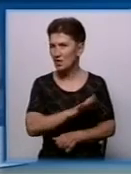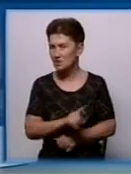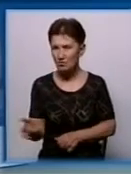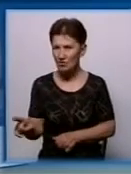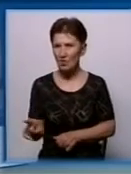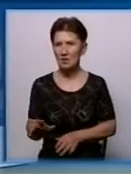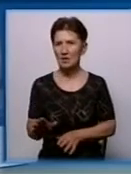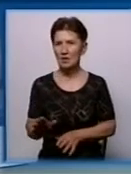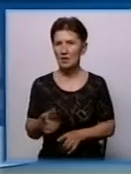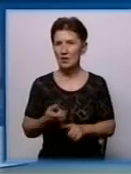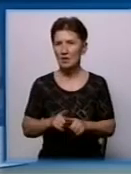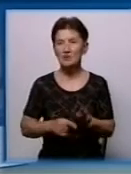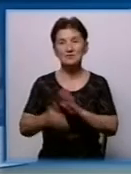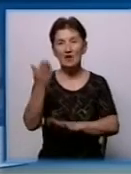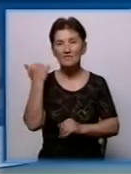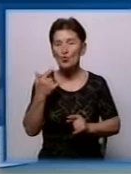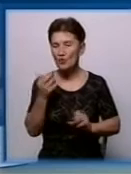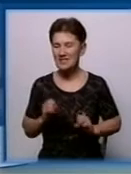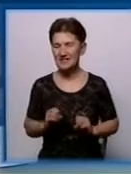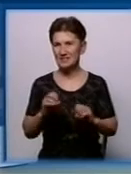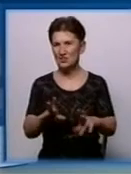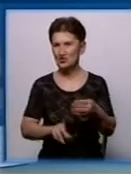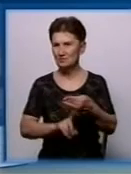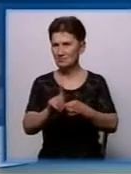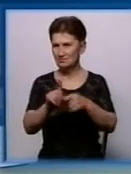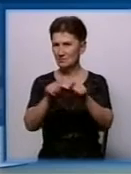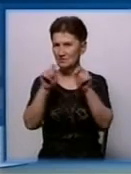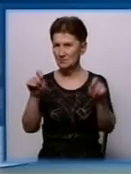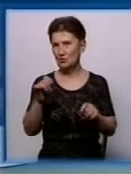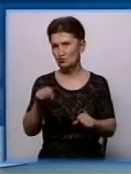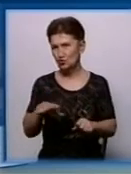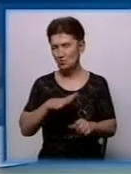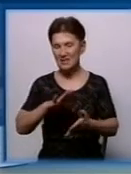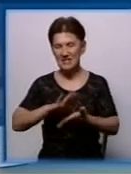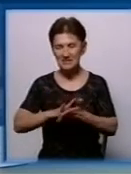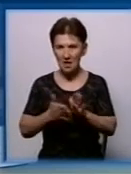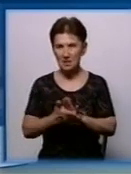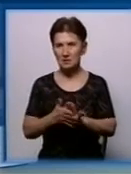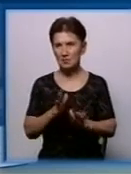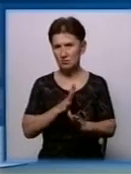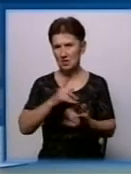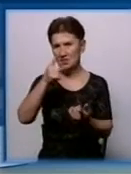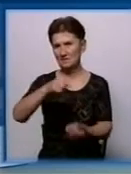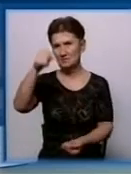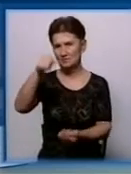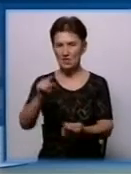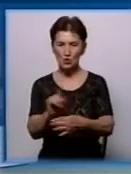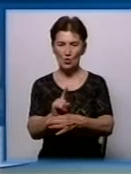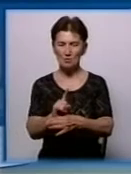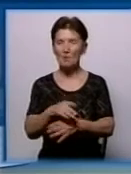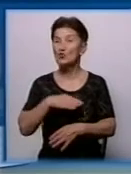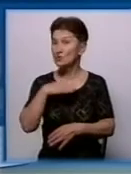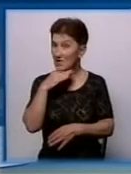тоді здачі в експлуатації їхній стан був відповідно нормам і достатній. Але